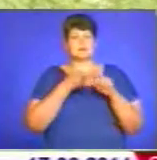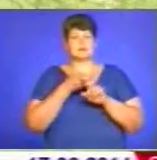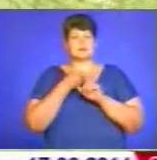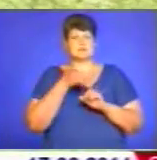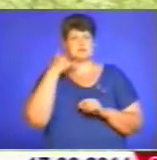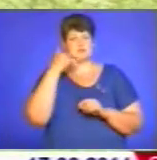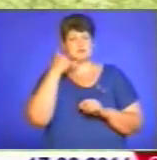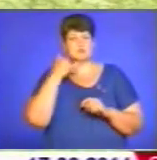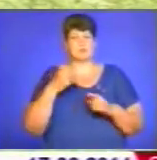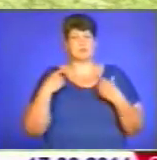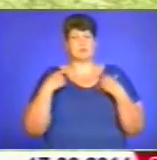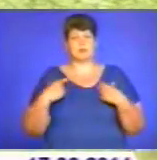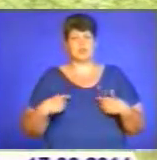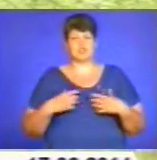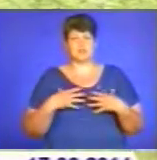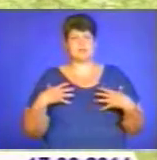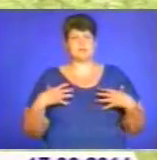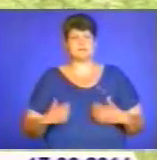знайти сертифіковані бронежилети.